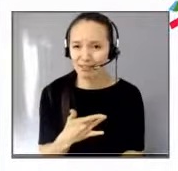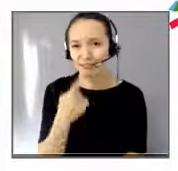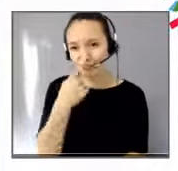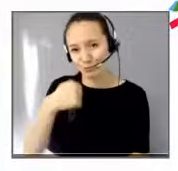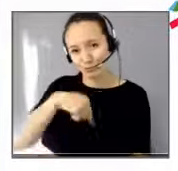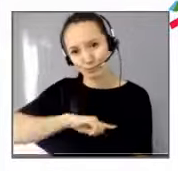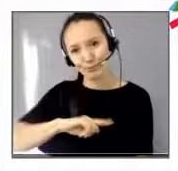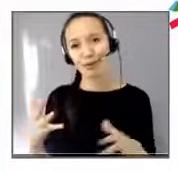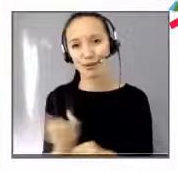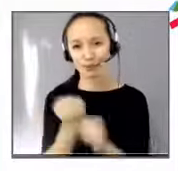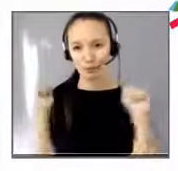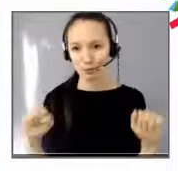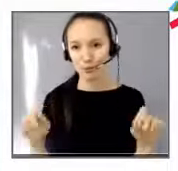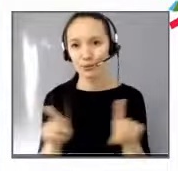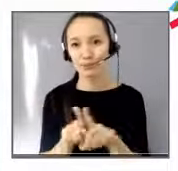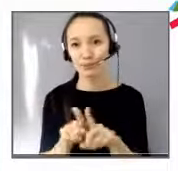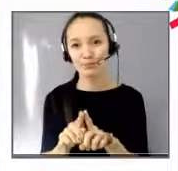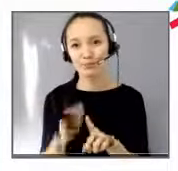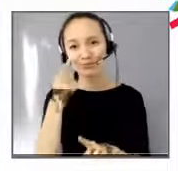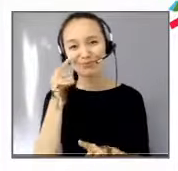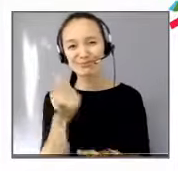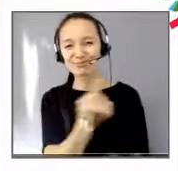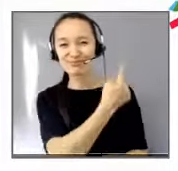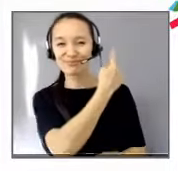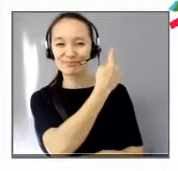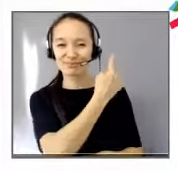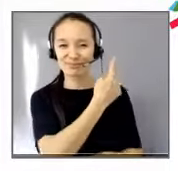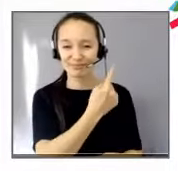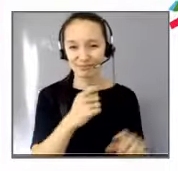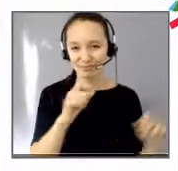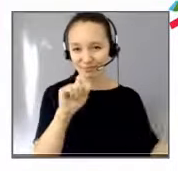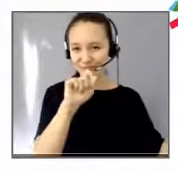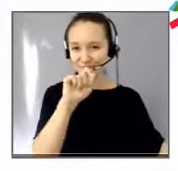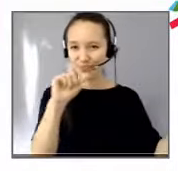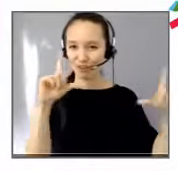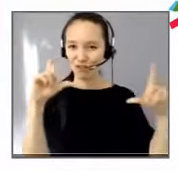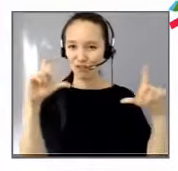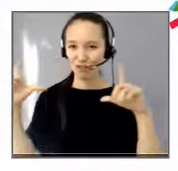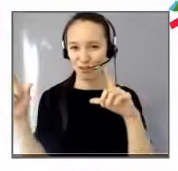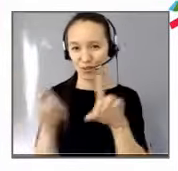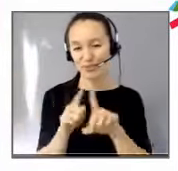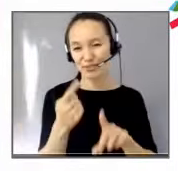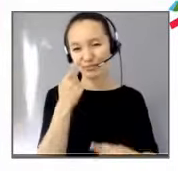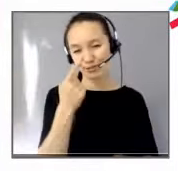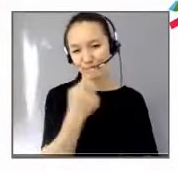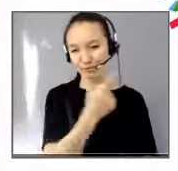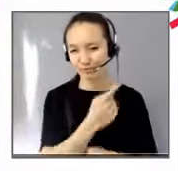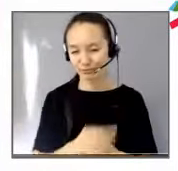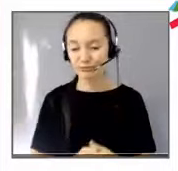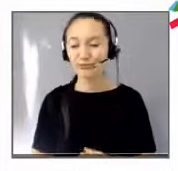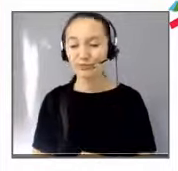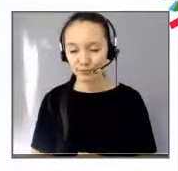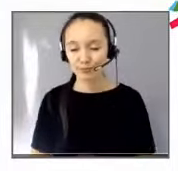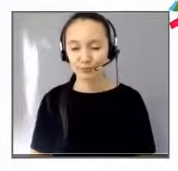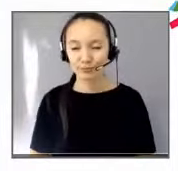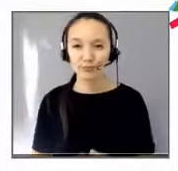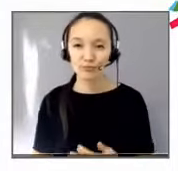il y a des têtes qui vont s'afficher et puis, quand même, je voudrais faire dire un petit mot